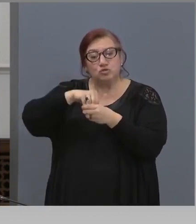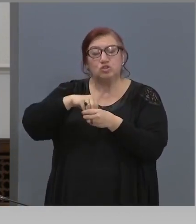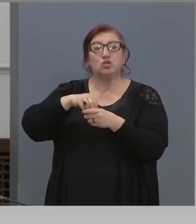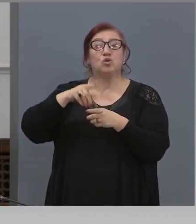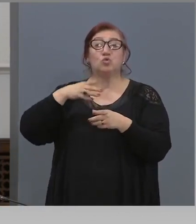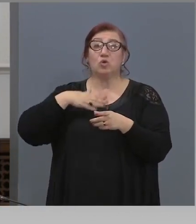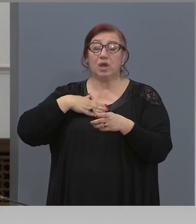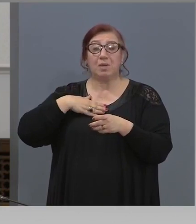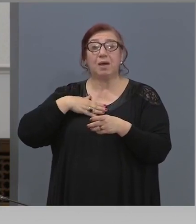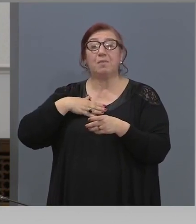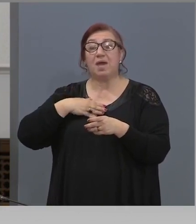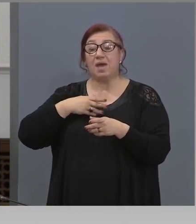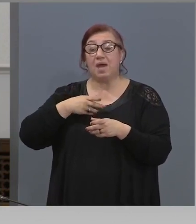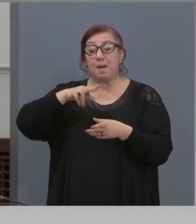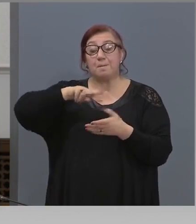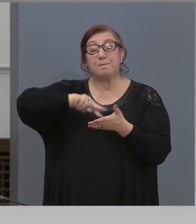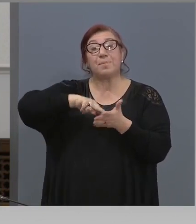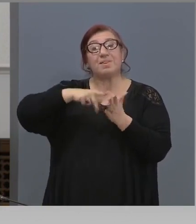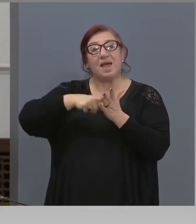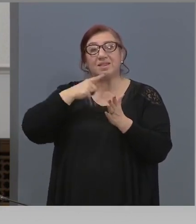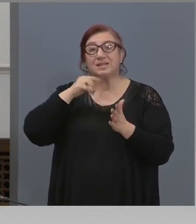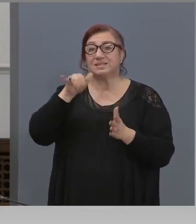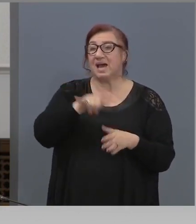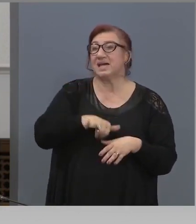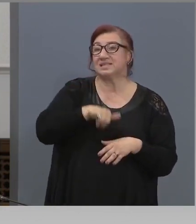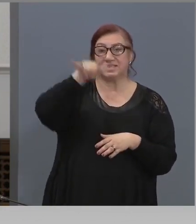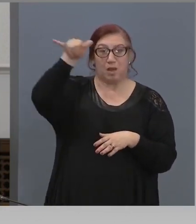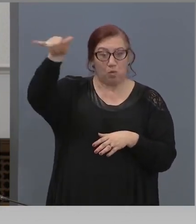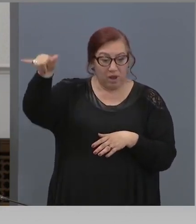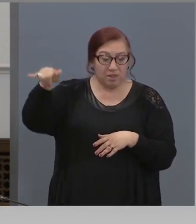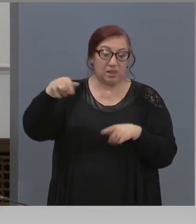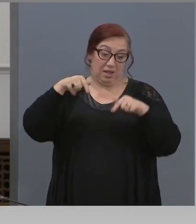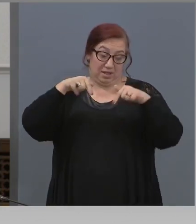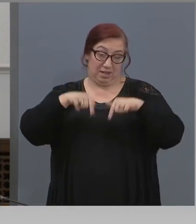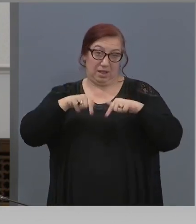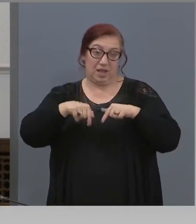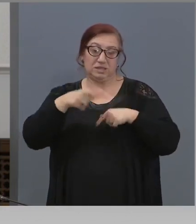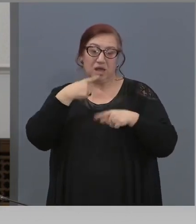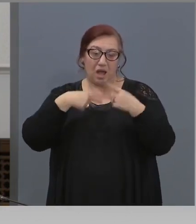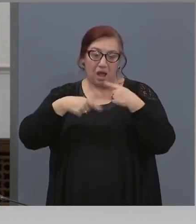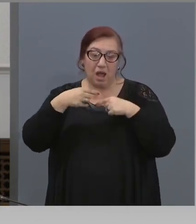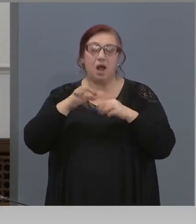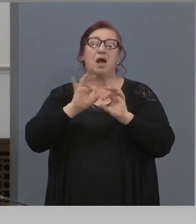или транспортен план на самолетът. Днеска благодаря за което това са все пари.